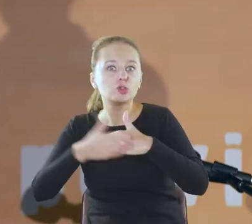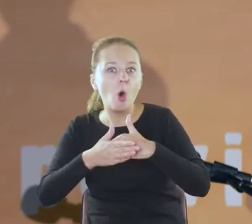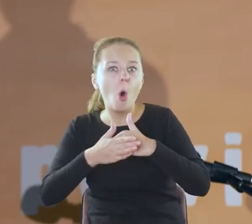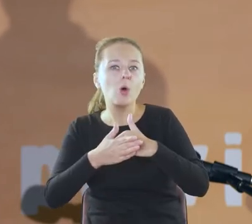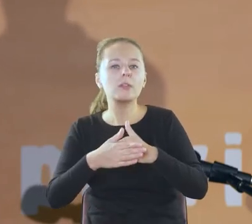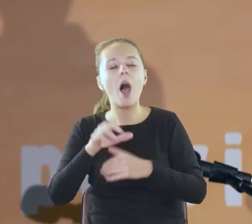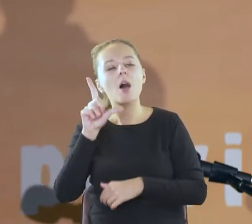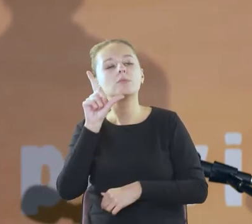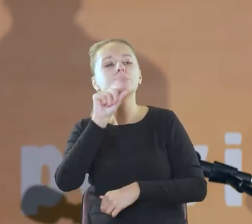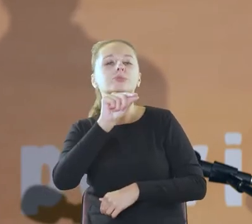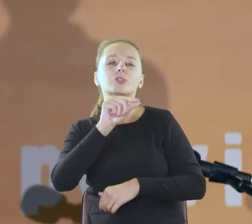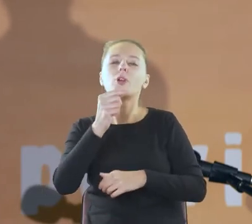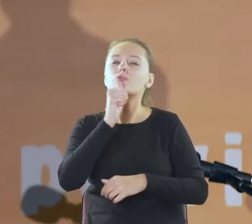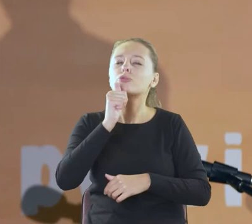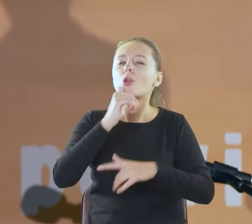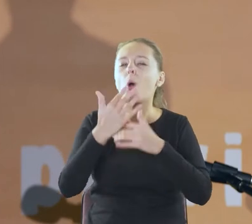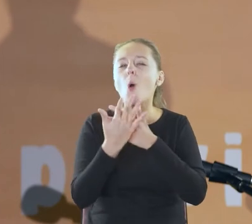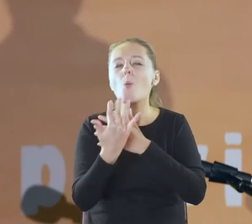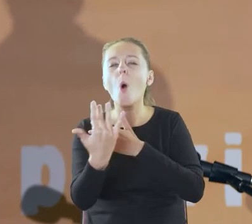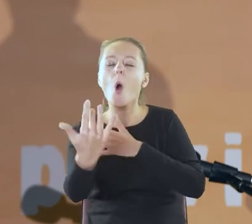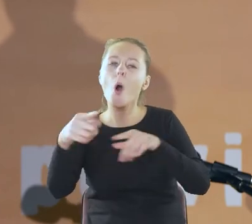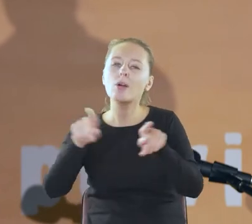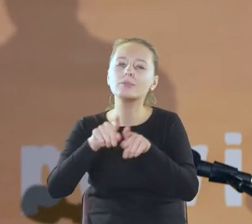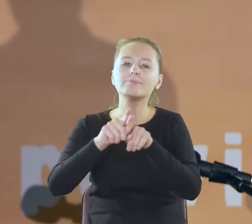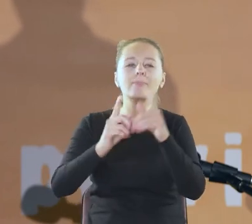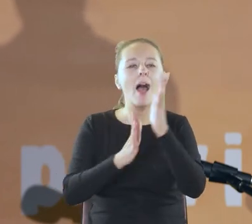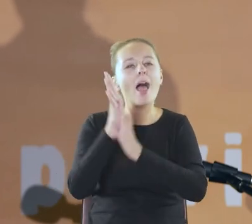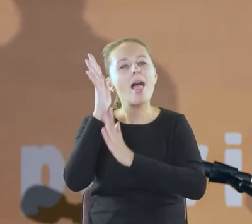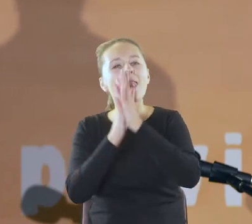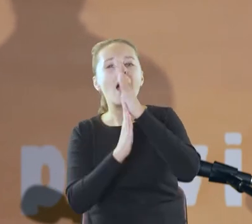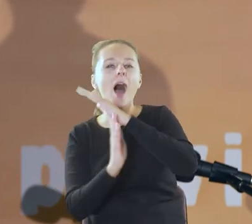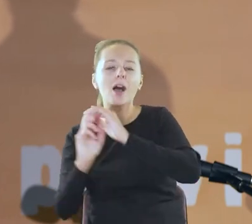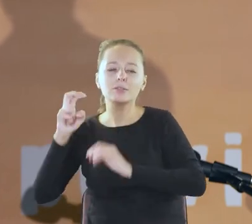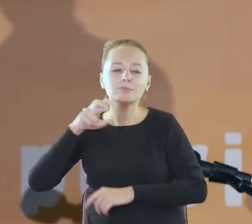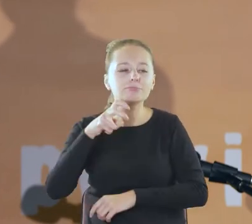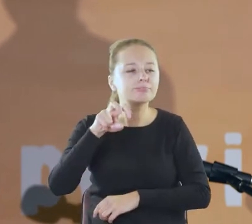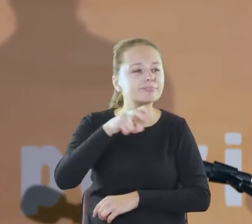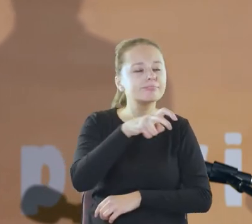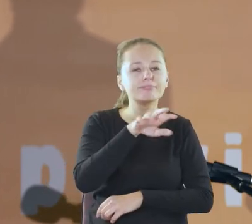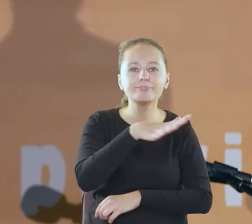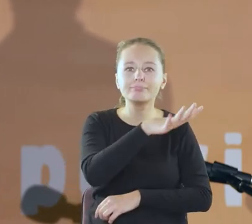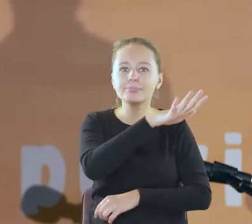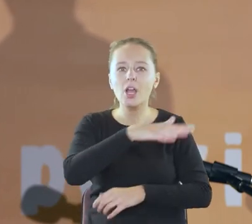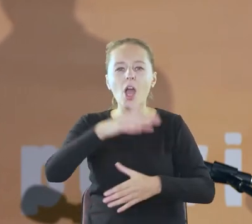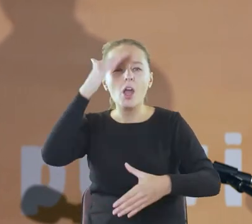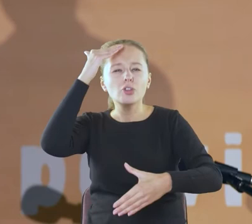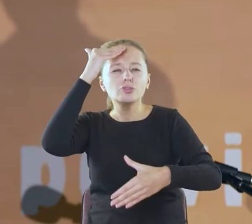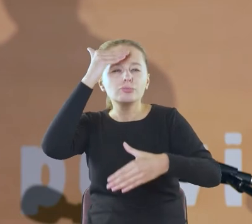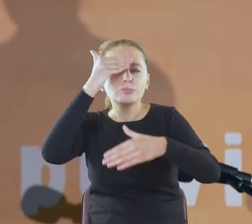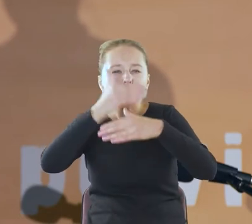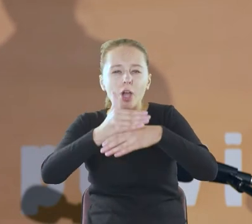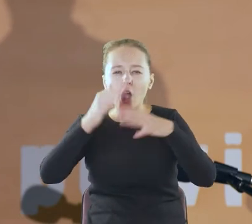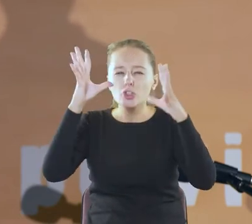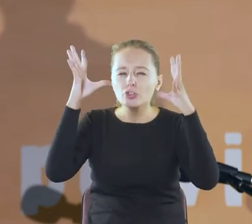przez knieje i górą, i dołem, i górą. Zmrok pada, wietrzyk wieje,